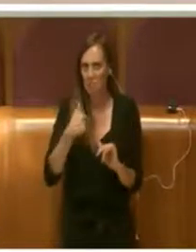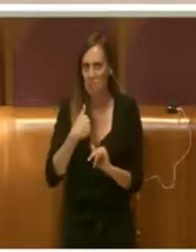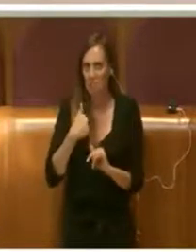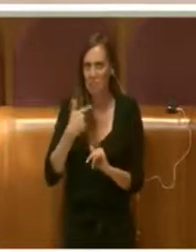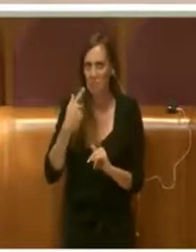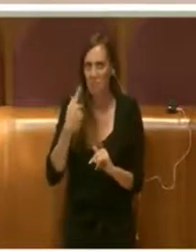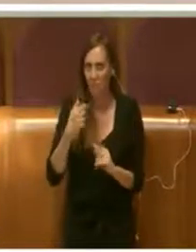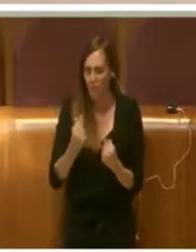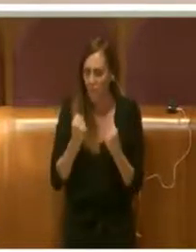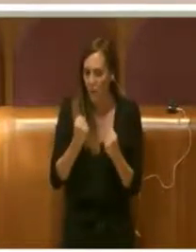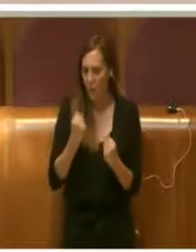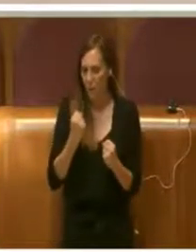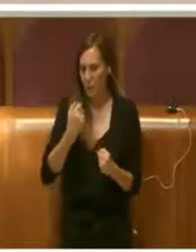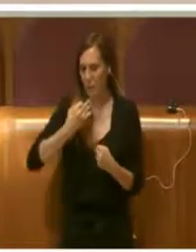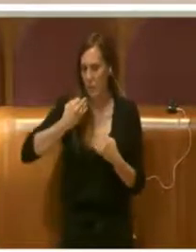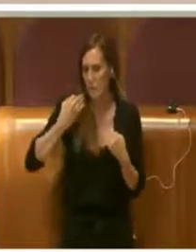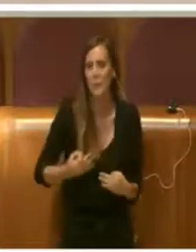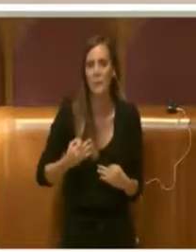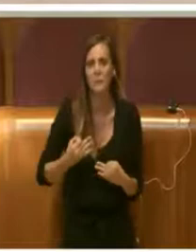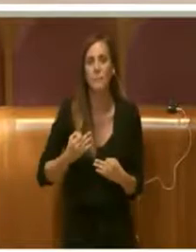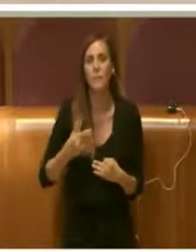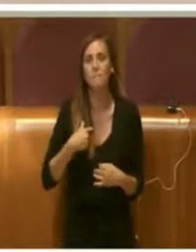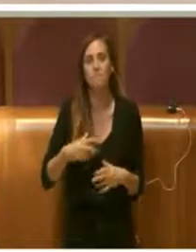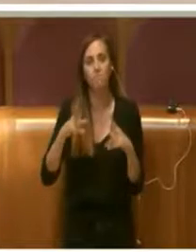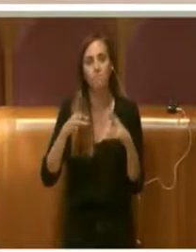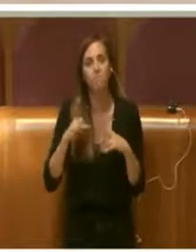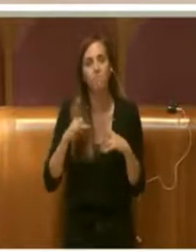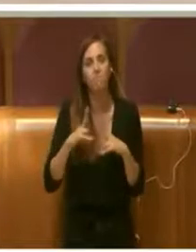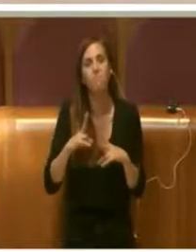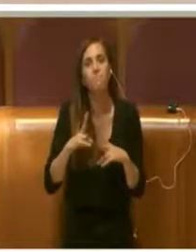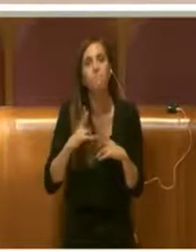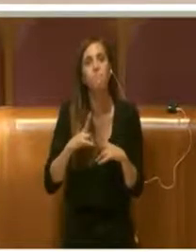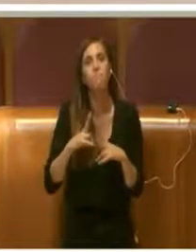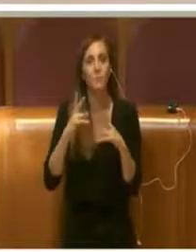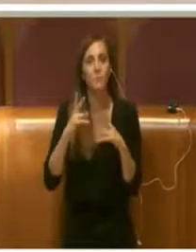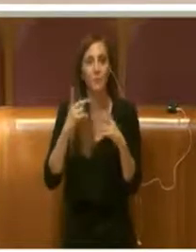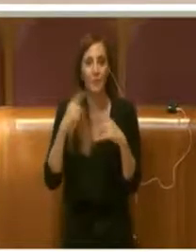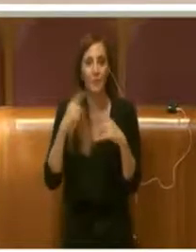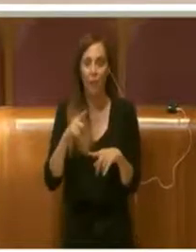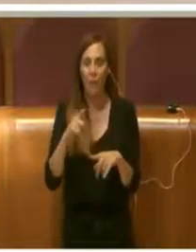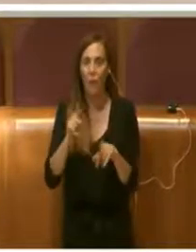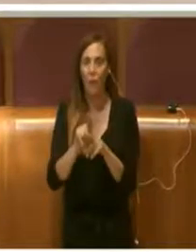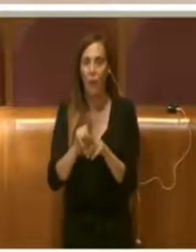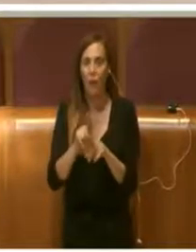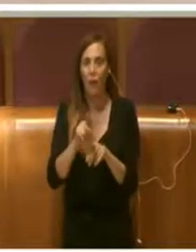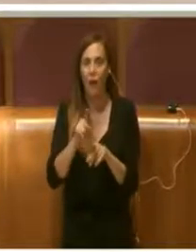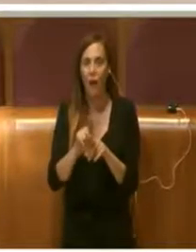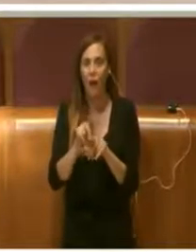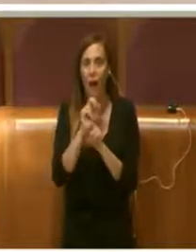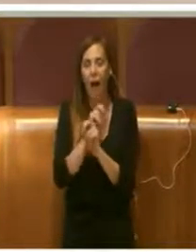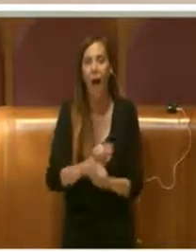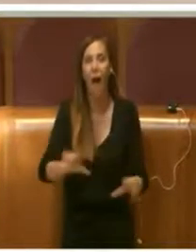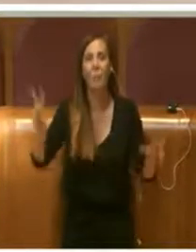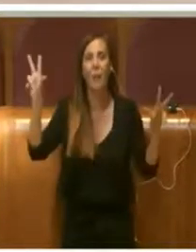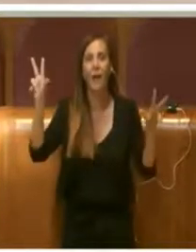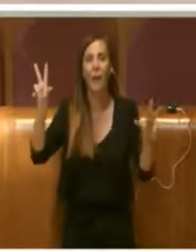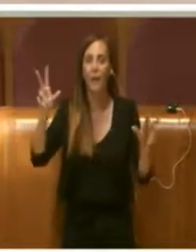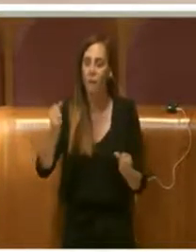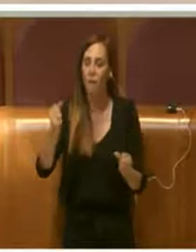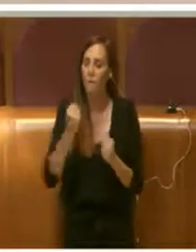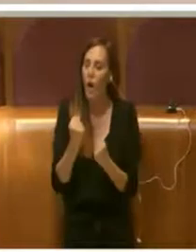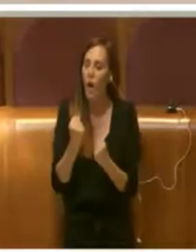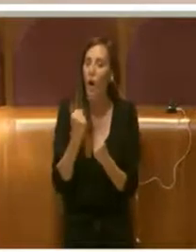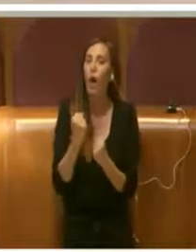determinazione e speriamo che finalmente tramite un appello accorato da parte dell'Assemblea Capitolina il